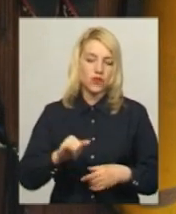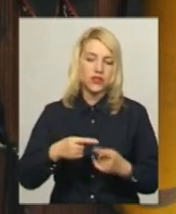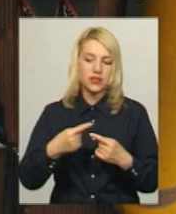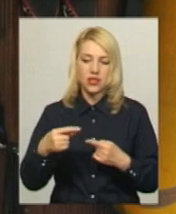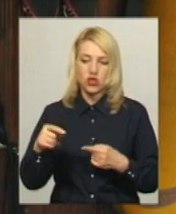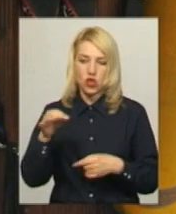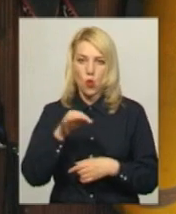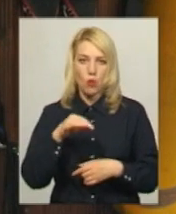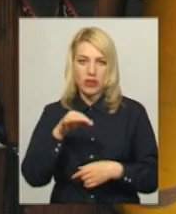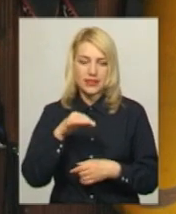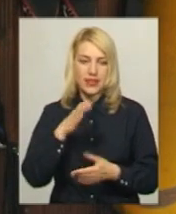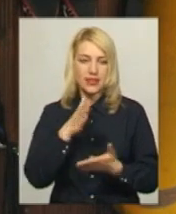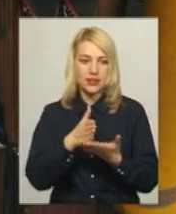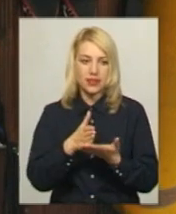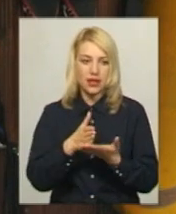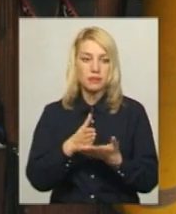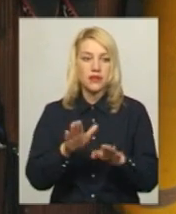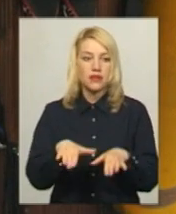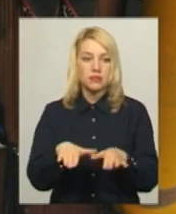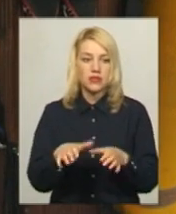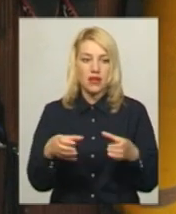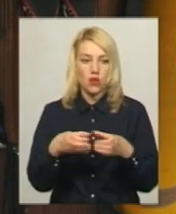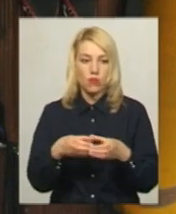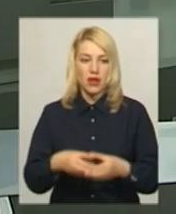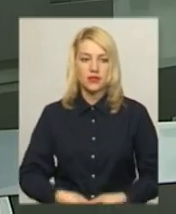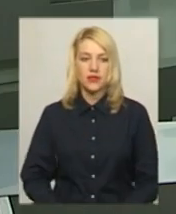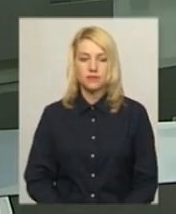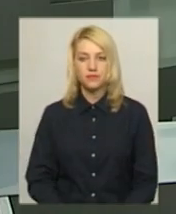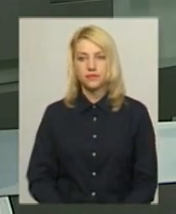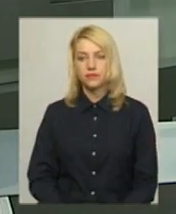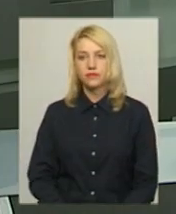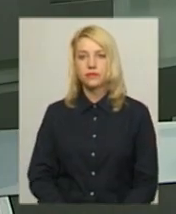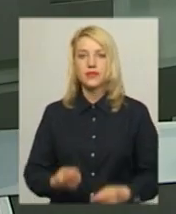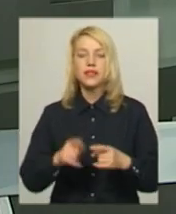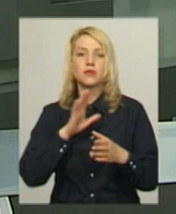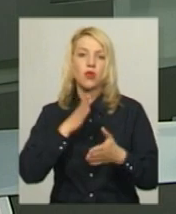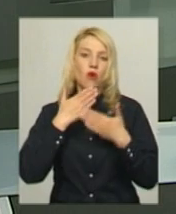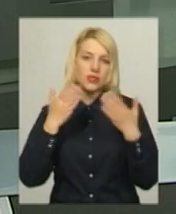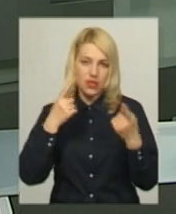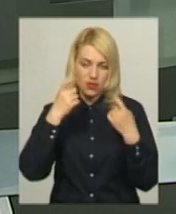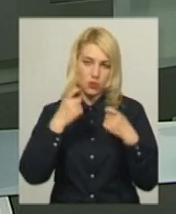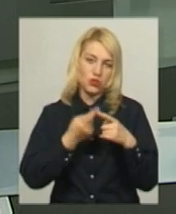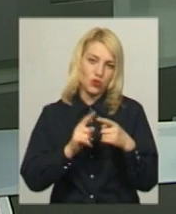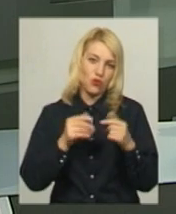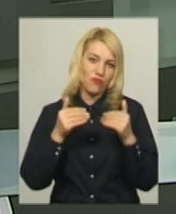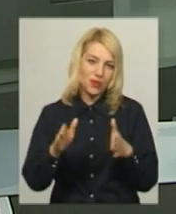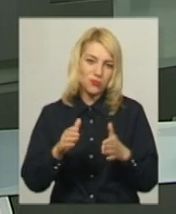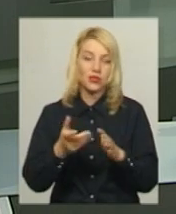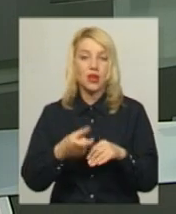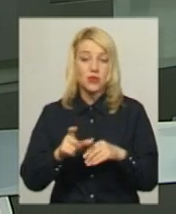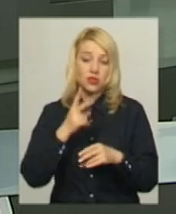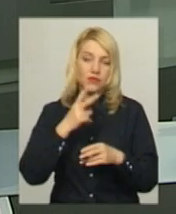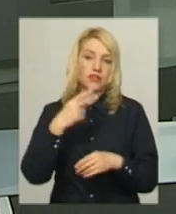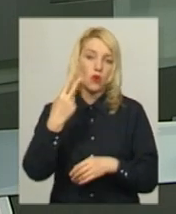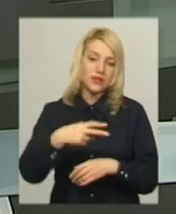областей. Є місцеві команди. Це була остання інформація цього випуску. Дивіться більше о